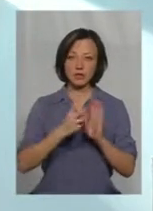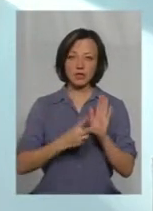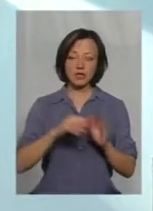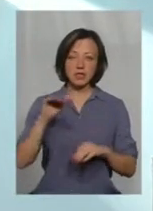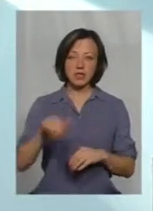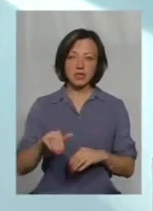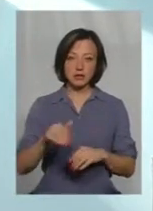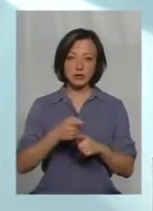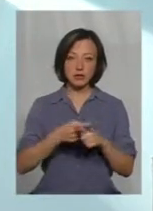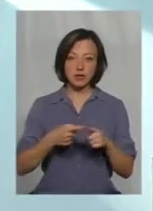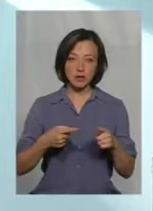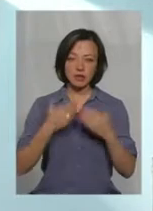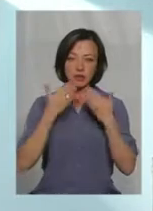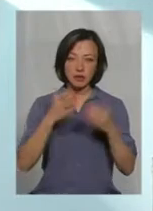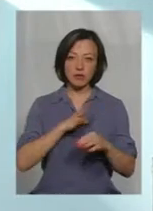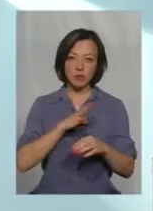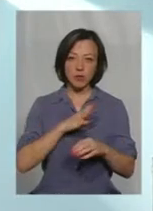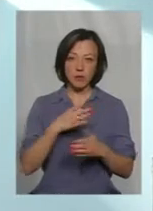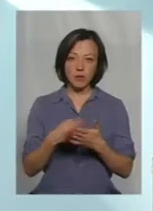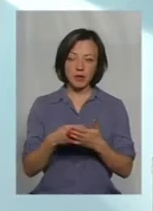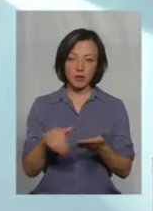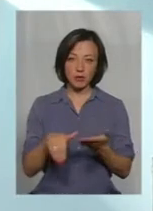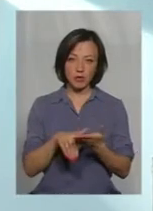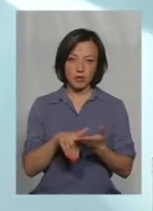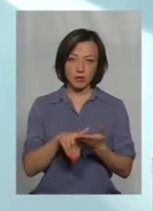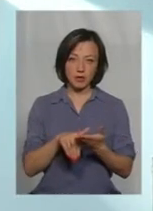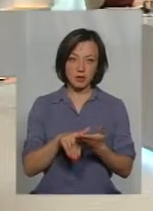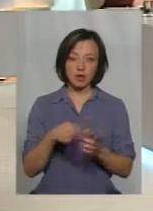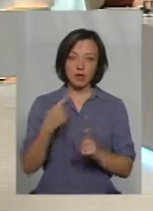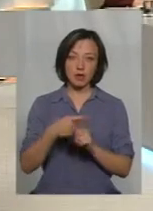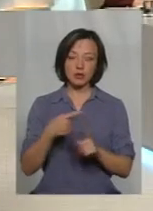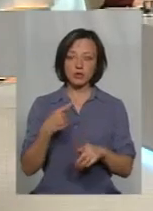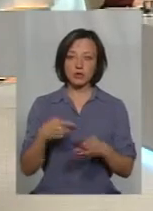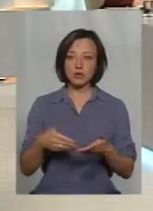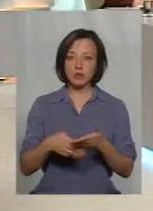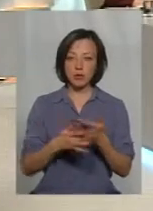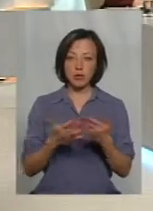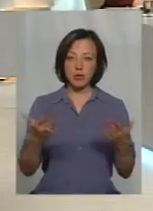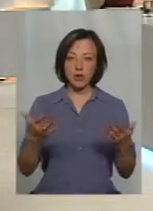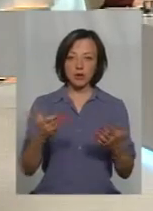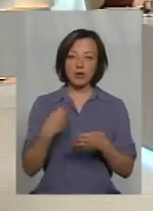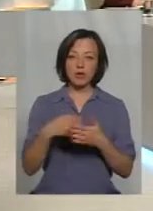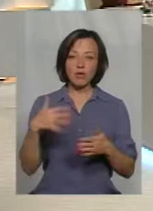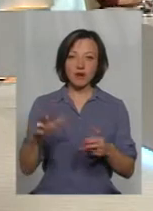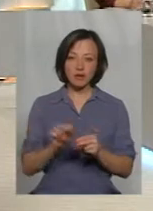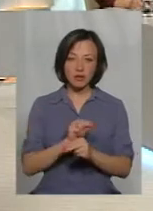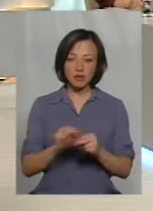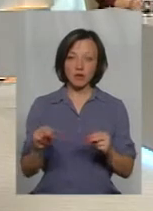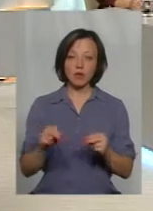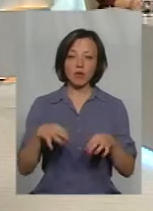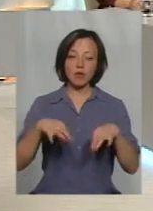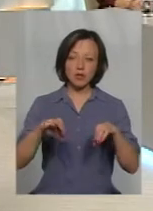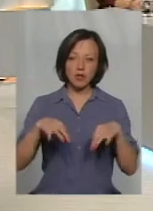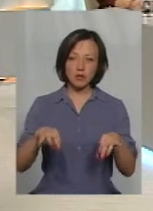тисяч з половиною звернень було по матеріальній допомозі. Плюс допомоги на дороговартісне лікування, по